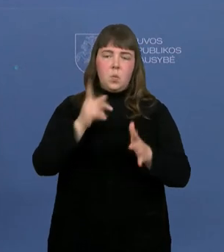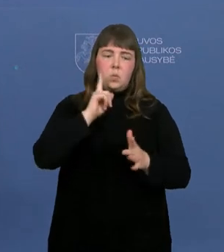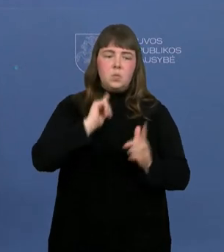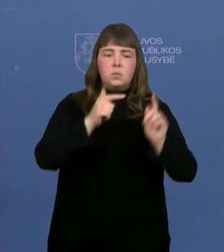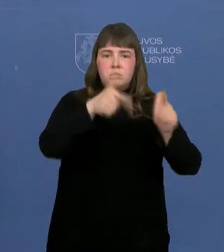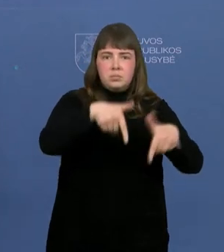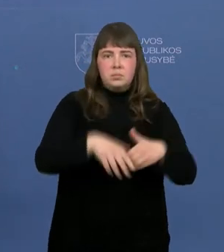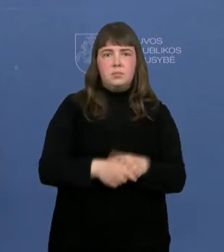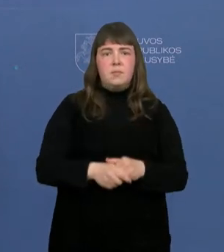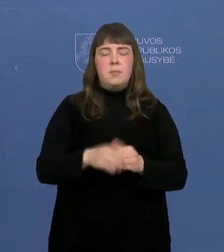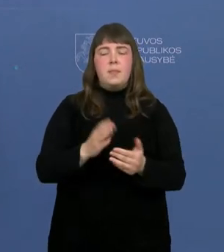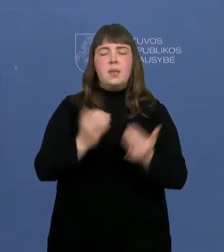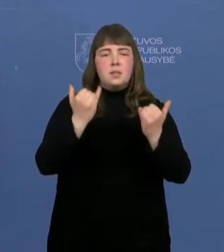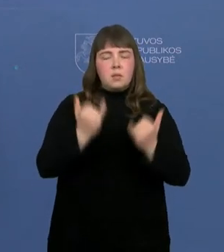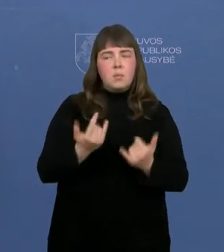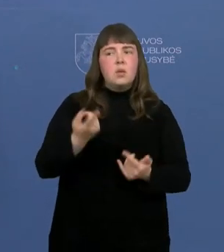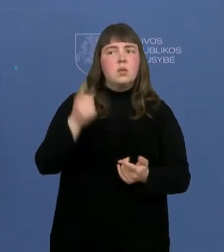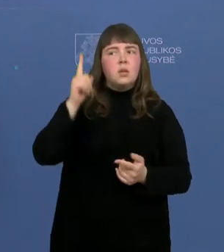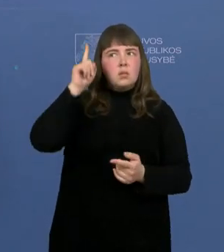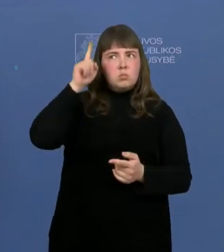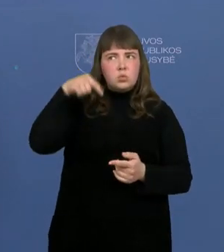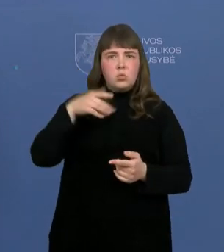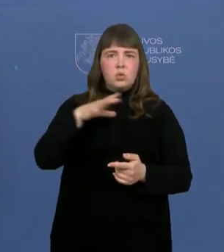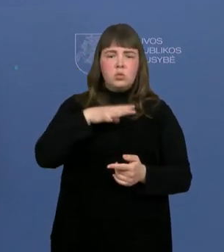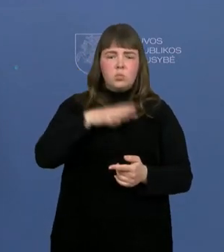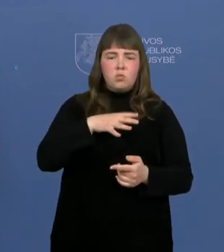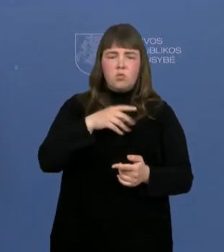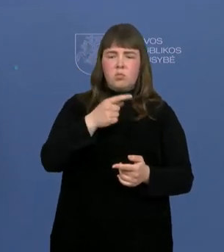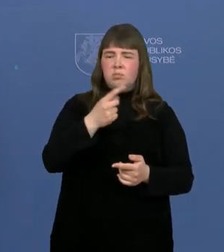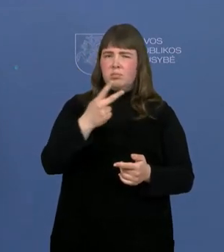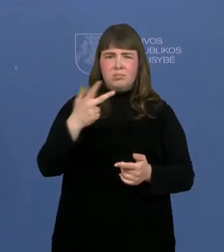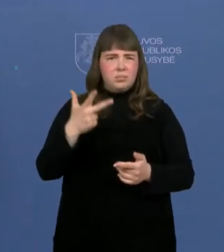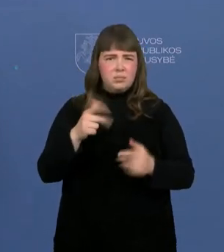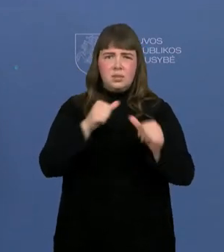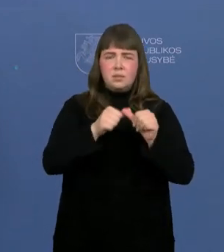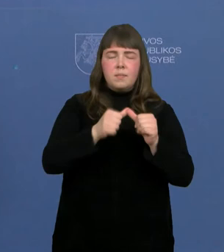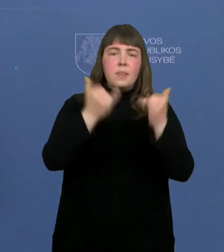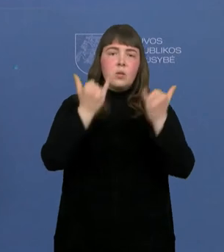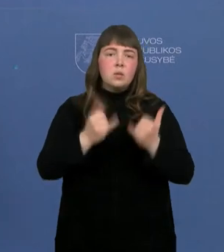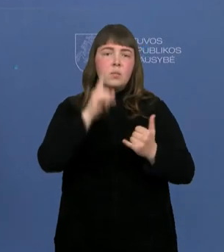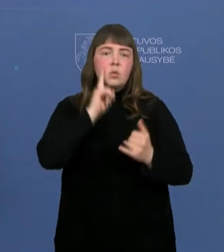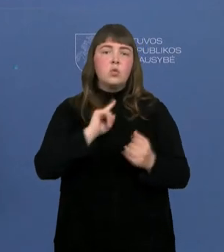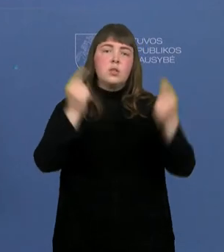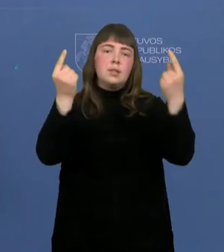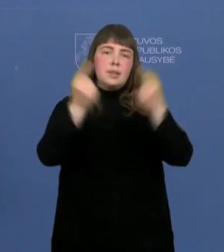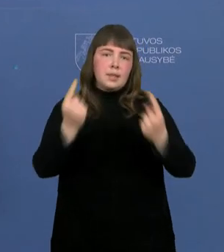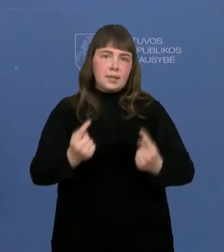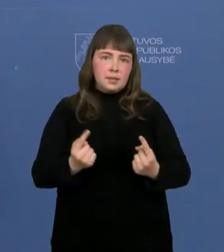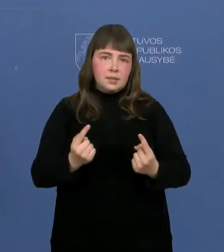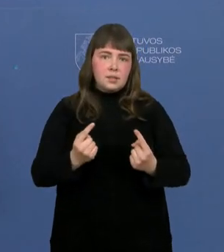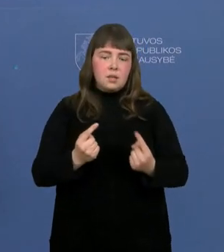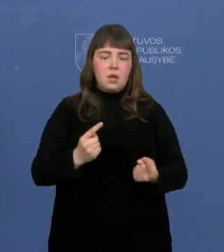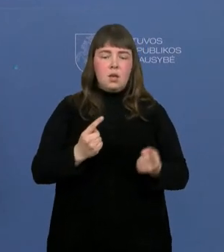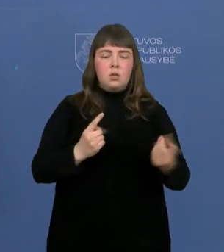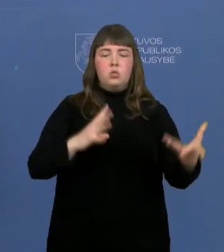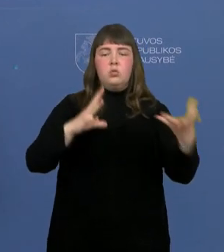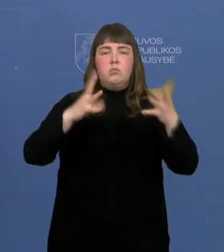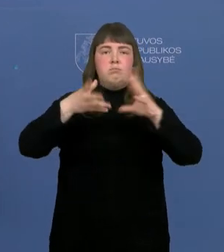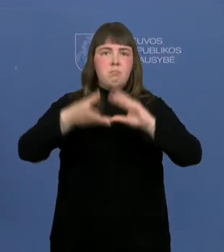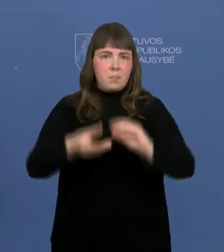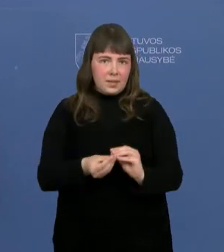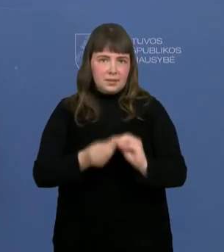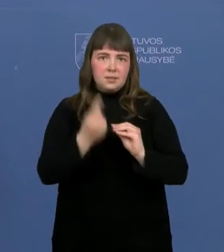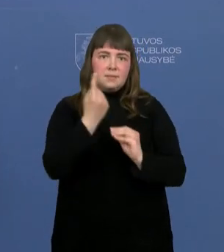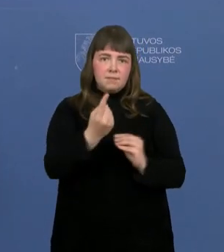mano žiniomis keletą net egzaminų anksčiau, bet šiuo metu jie nori organizuoti testą multidisciplininį, iš kelių disciplinų,